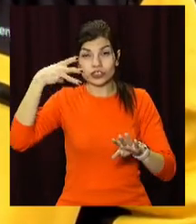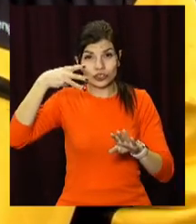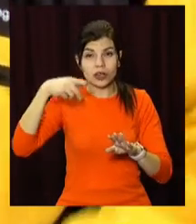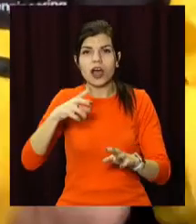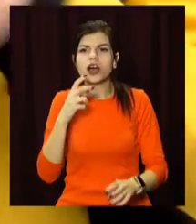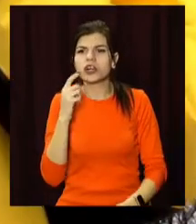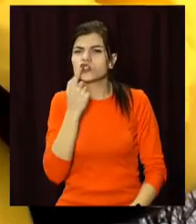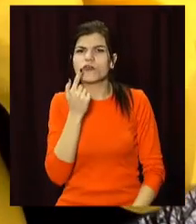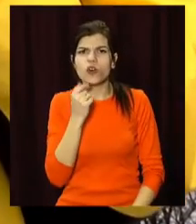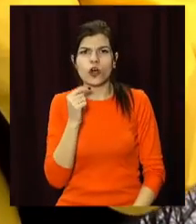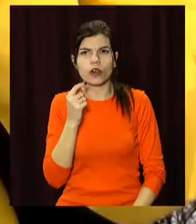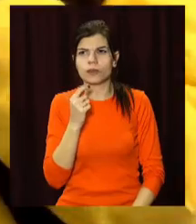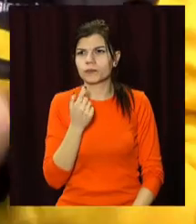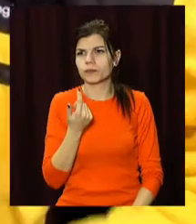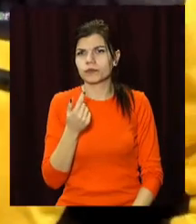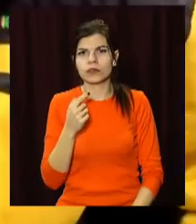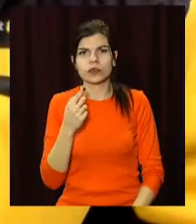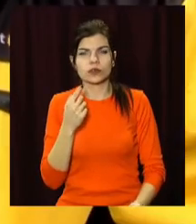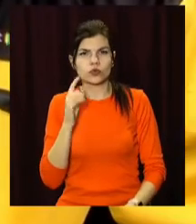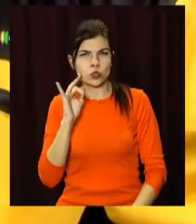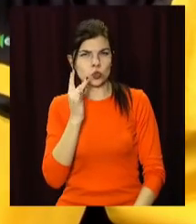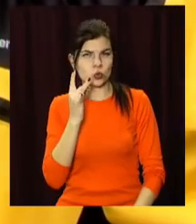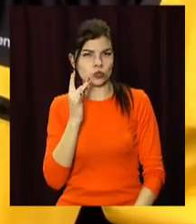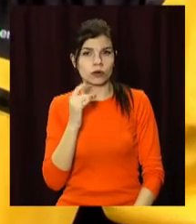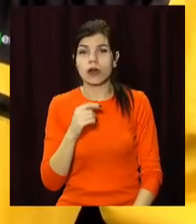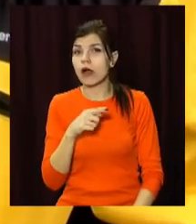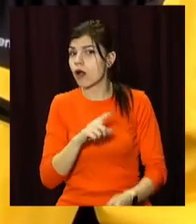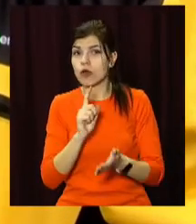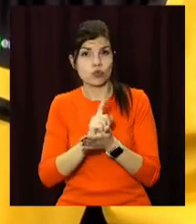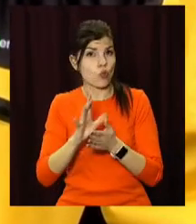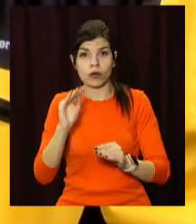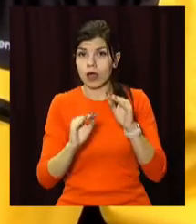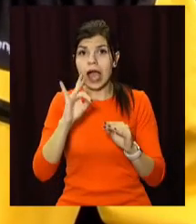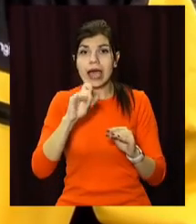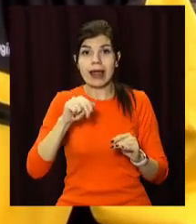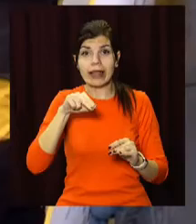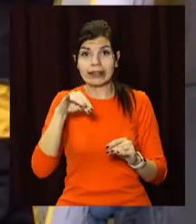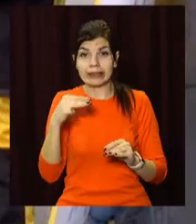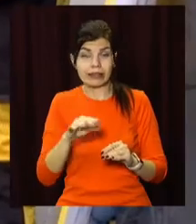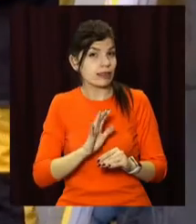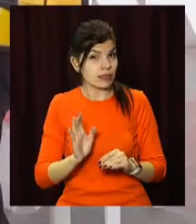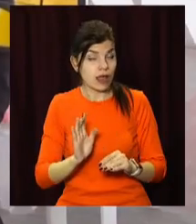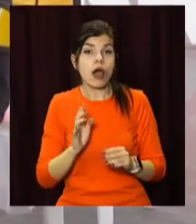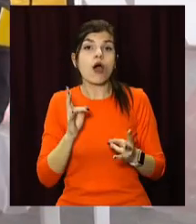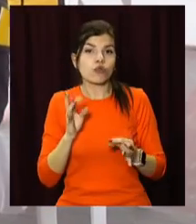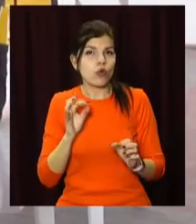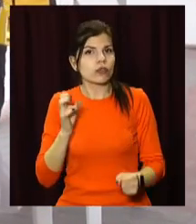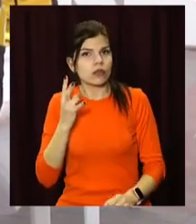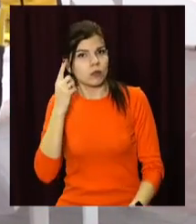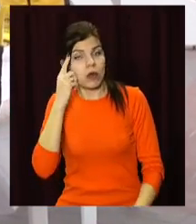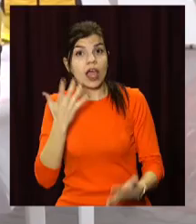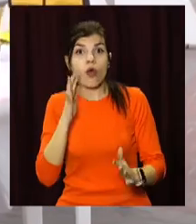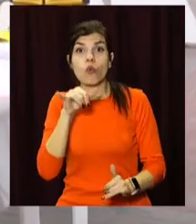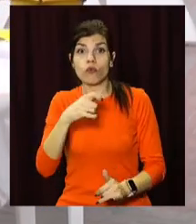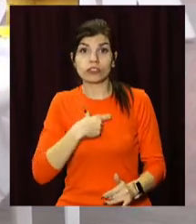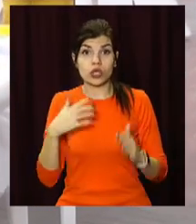-гірчичний колір. Вони не обов'язково можуть бути на основі радію, але це вже є привід задуматися. Тому, кажуть фахівці, якщо знайшли